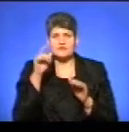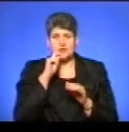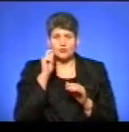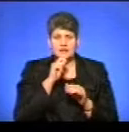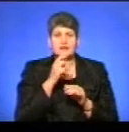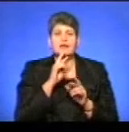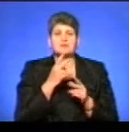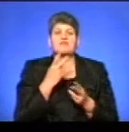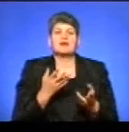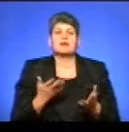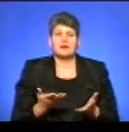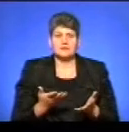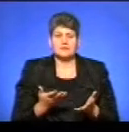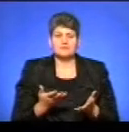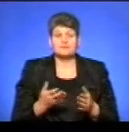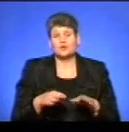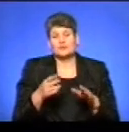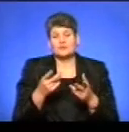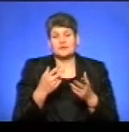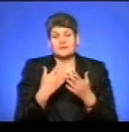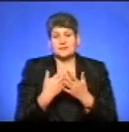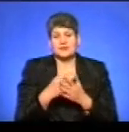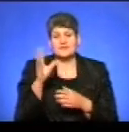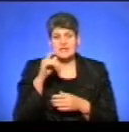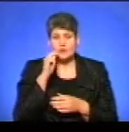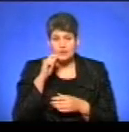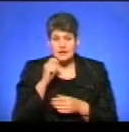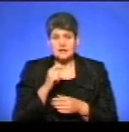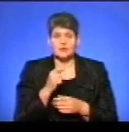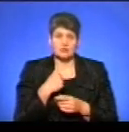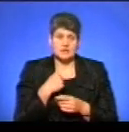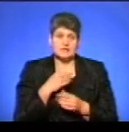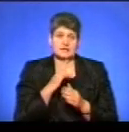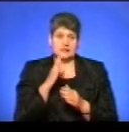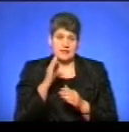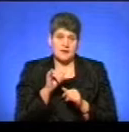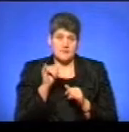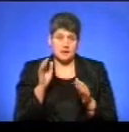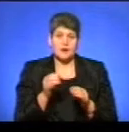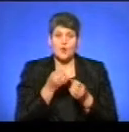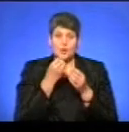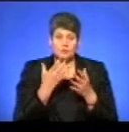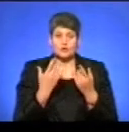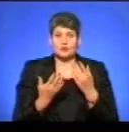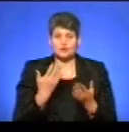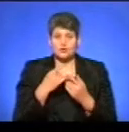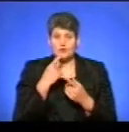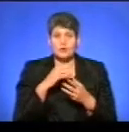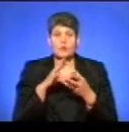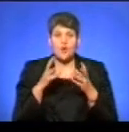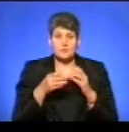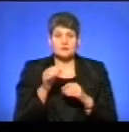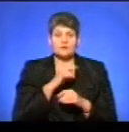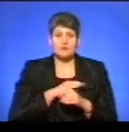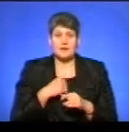оця динаміка? На фоні всієї України динаміка в нас хороша, якраз саме динаміка. Бо якщо говорити про обсяги доходів,